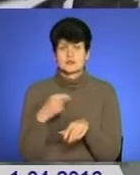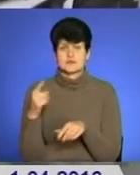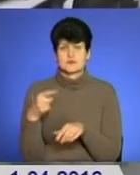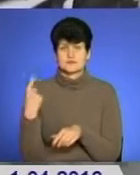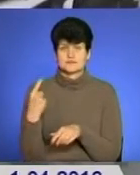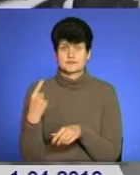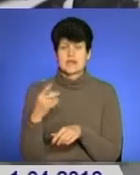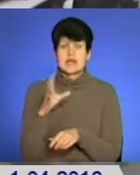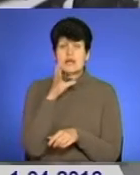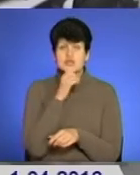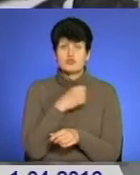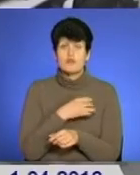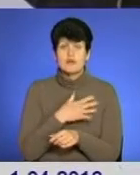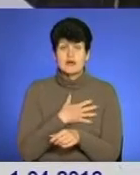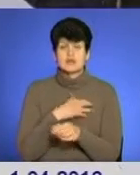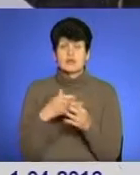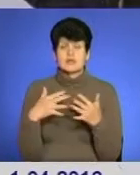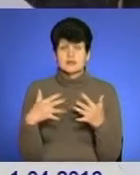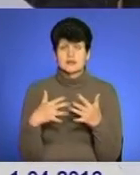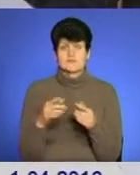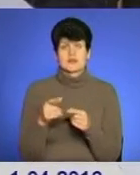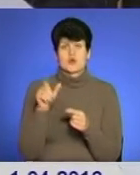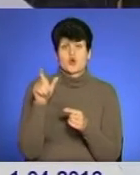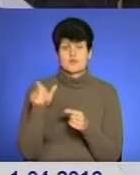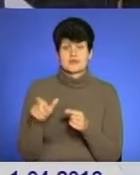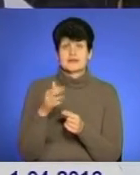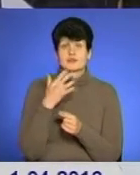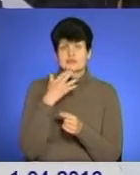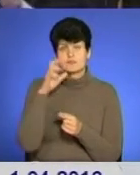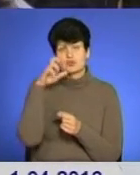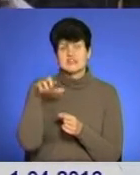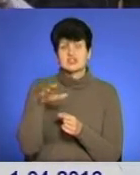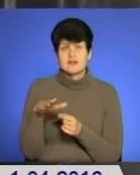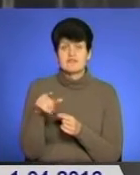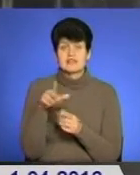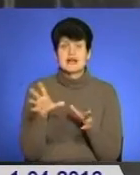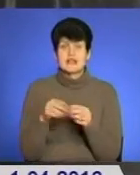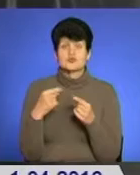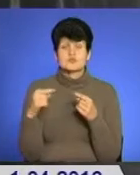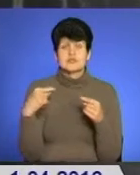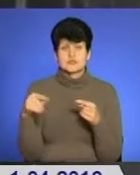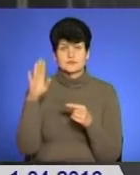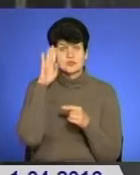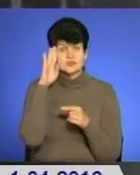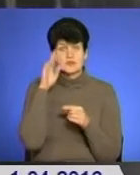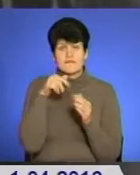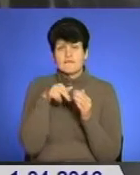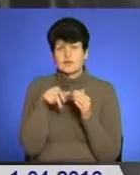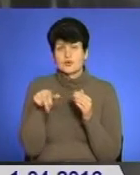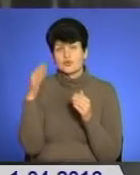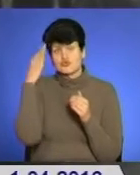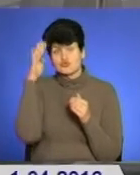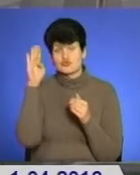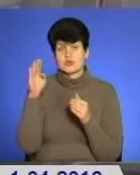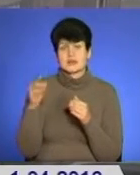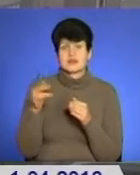Крадіжку приватного майна інкримінують правоохоронці громадянину іноземної держави. Він разом з іншим чоловіком виходив з чужої квартири на